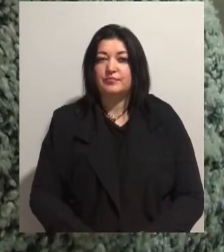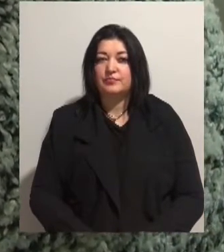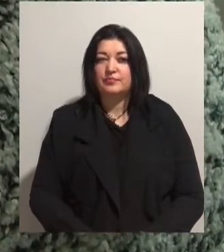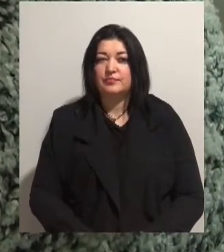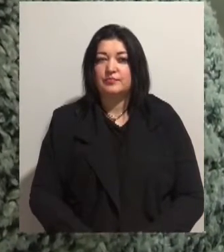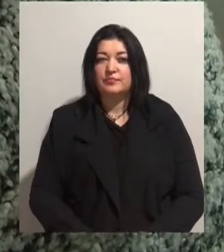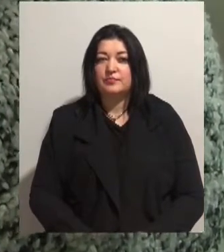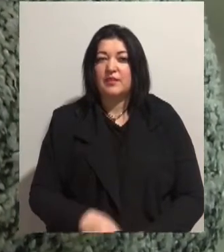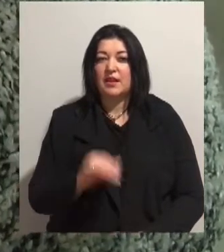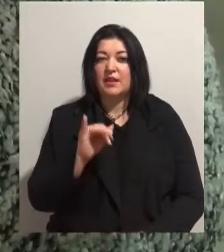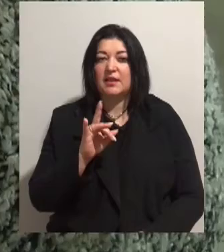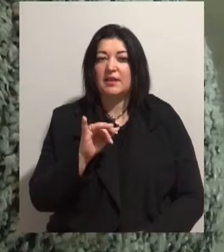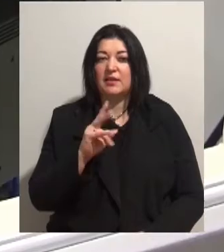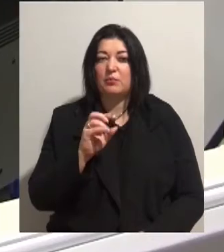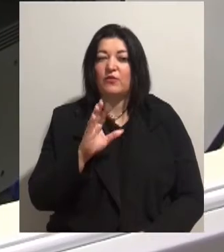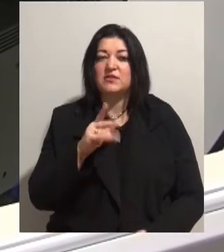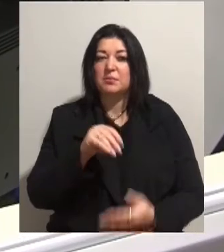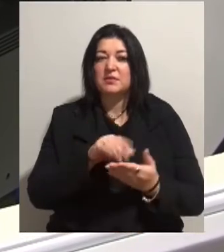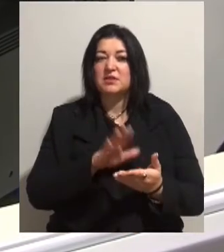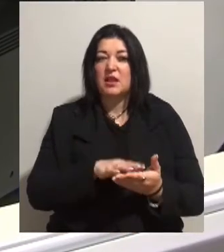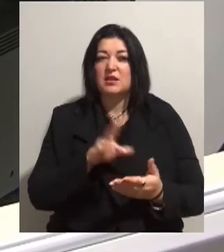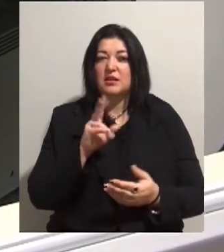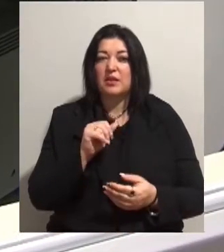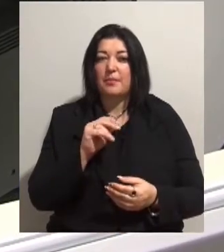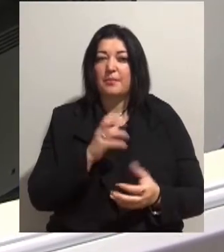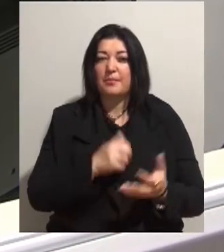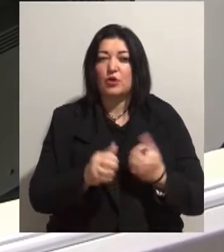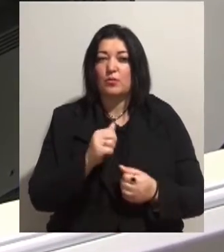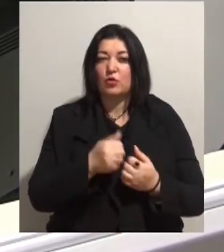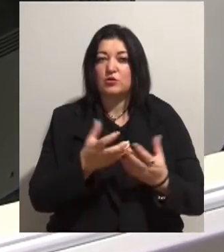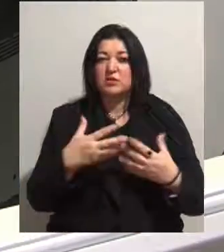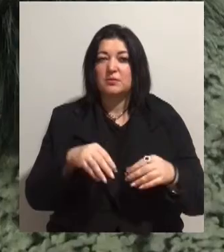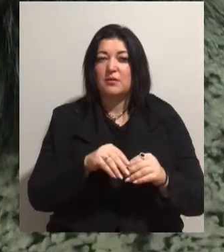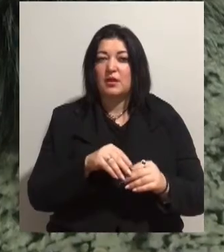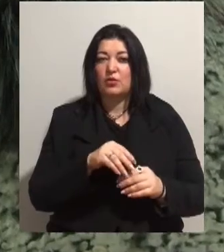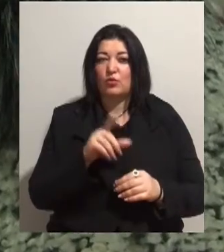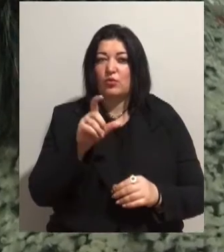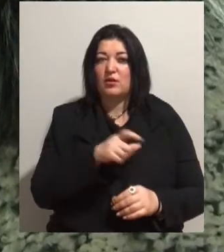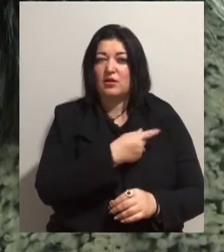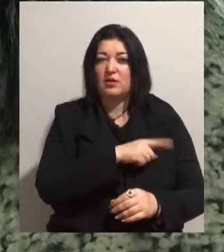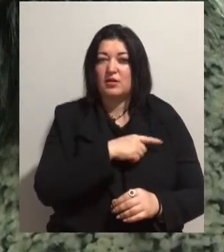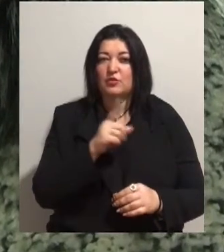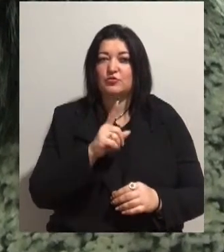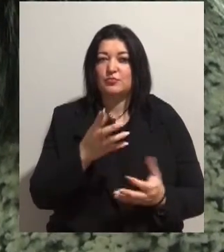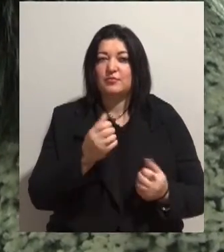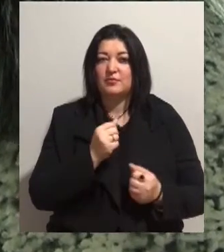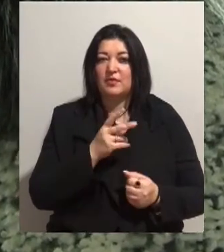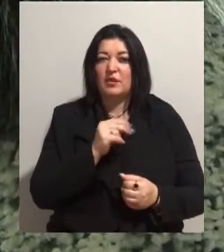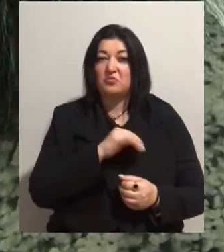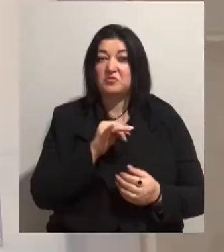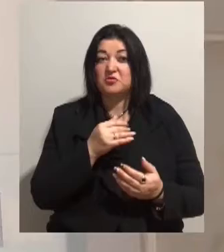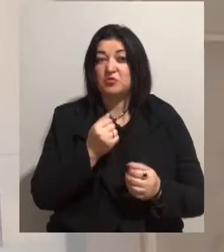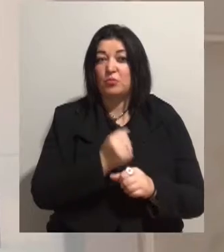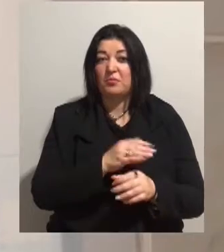Ірина Вов записалася на прийом до сімейного лікаря, аби отримати лікарняний лист на роботу. Зробила це у тільки на відкритому центрі